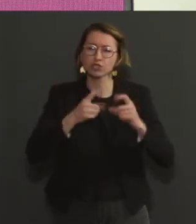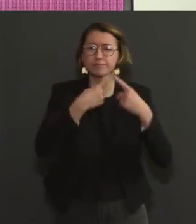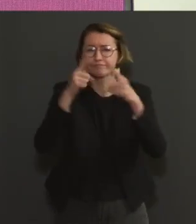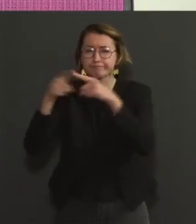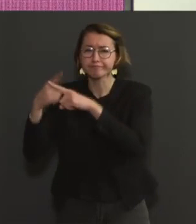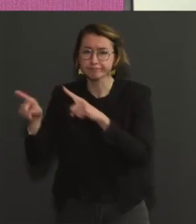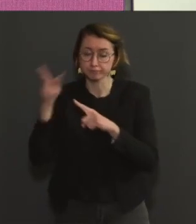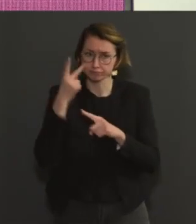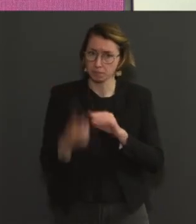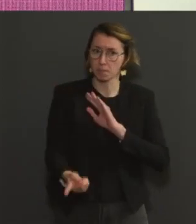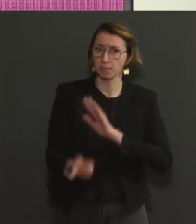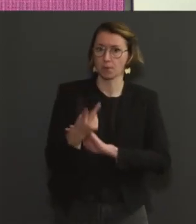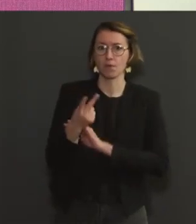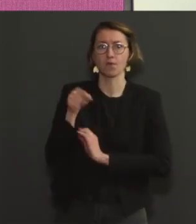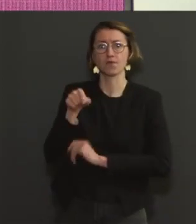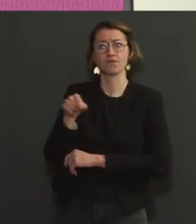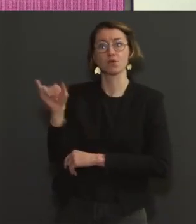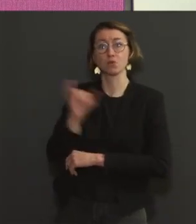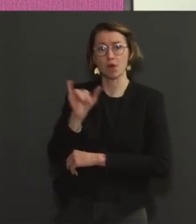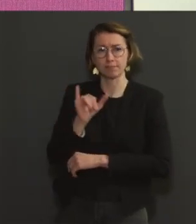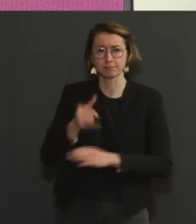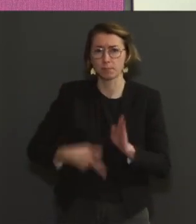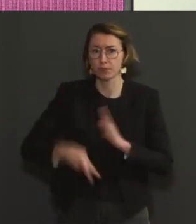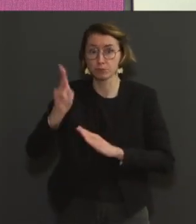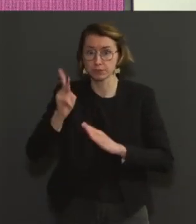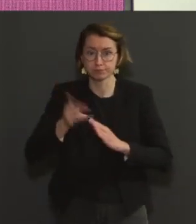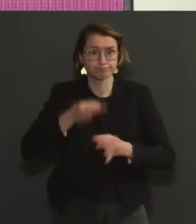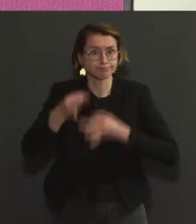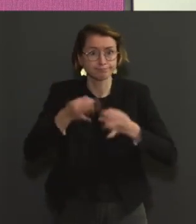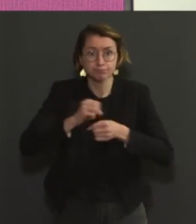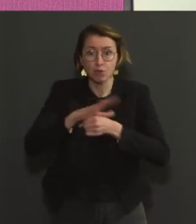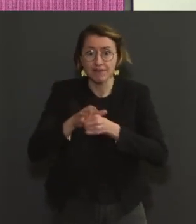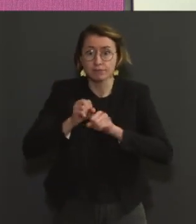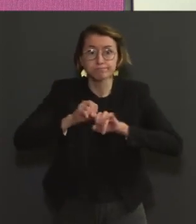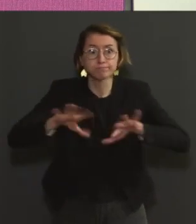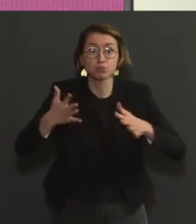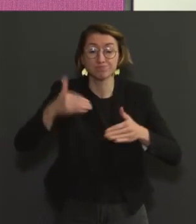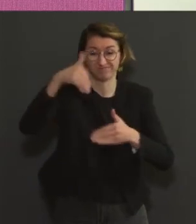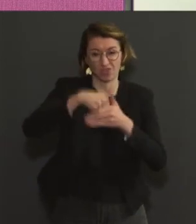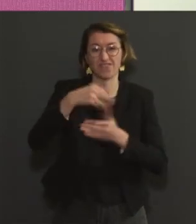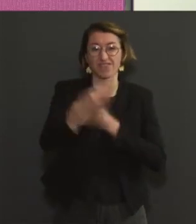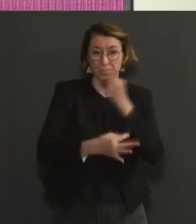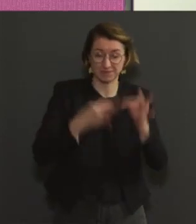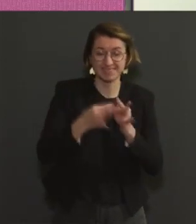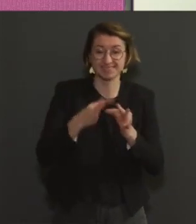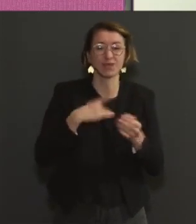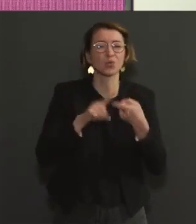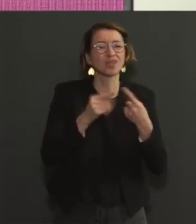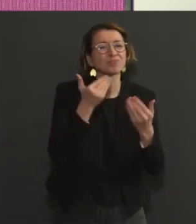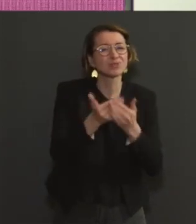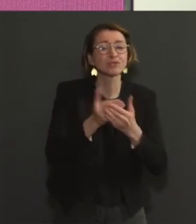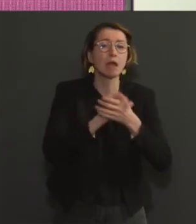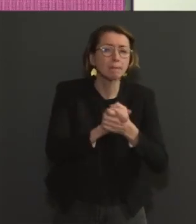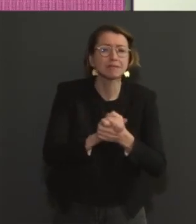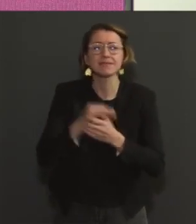de l'infection restent des contacts proches, restent des contacts familiaux, entre autres, ou amicaux. Et donc il est clair que ce que vous